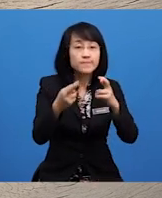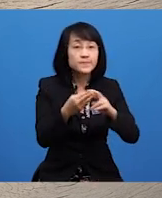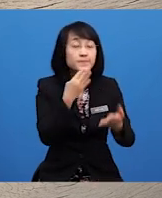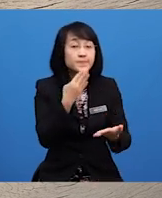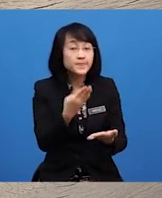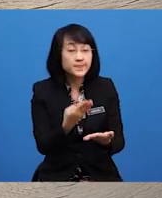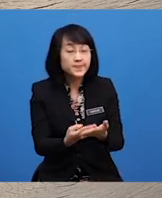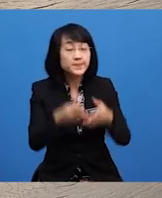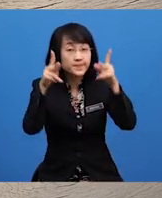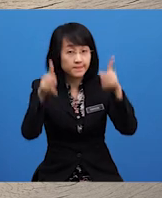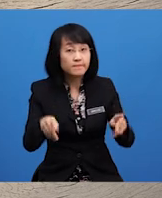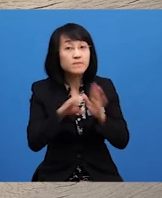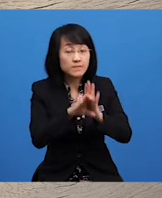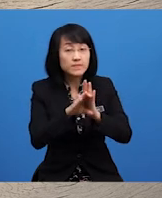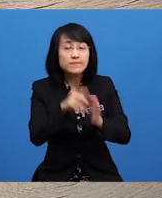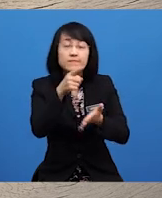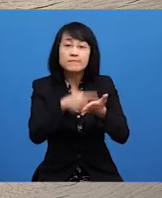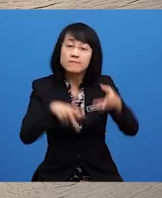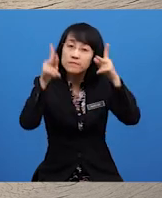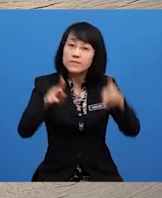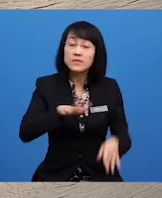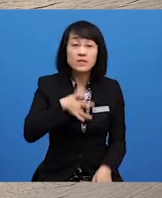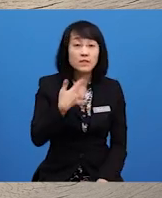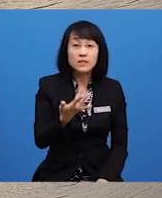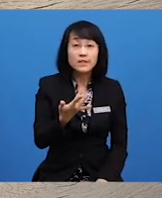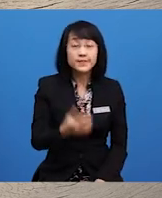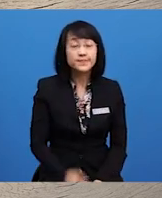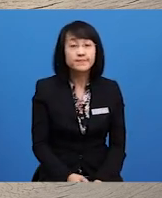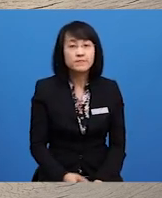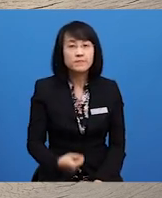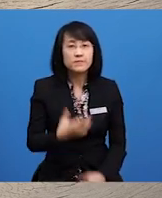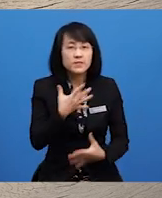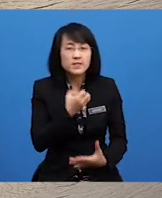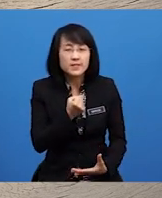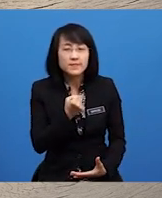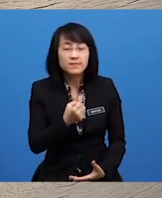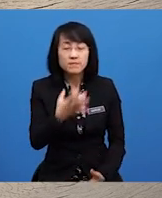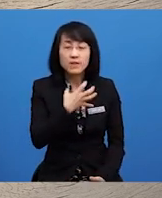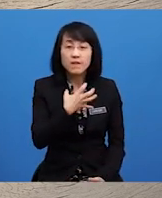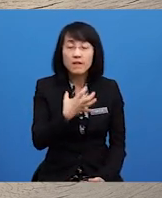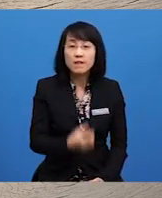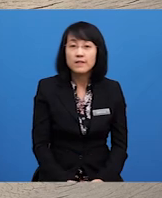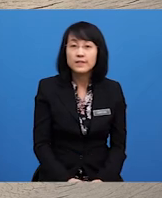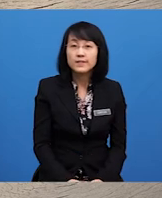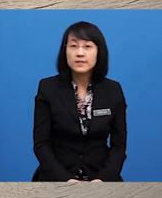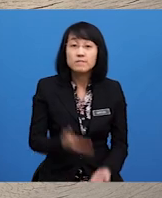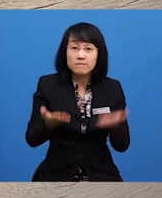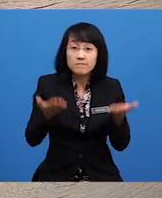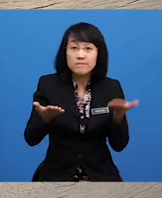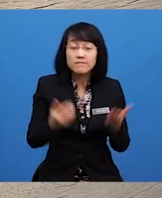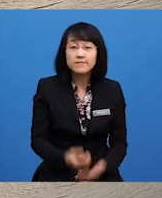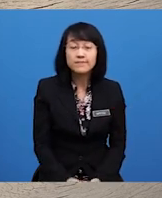Contohnya Apa yang pelajar rasa? Geram? Marah? Mungkin